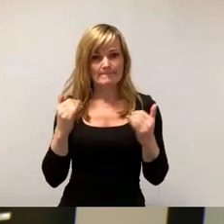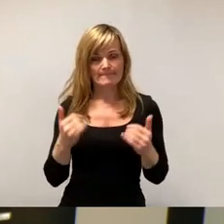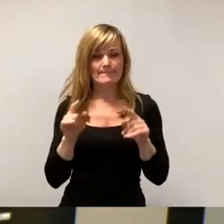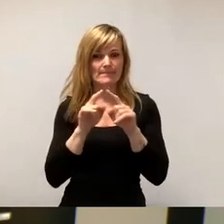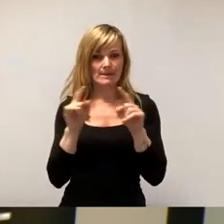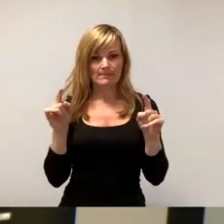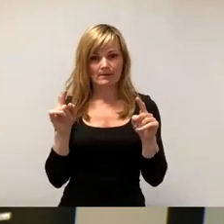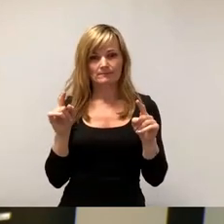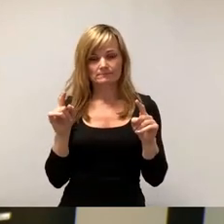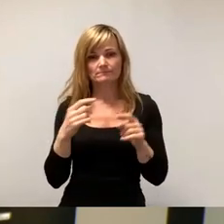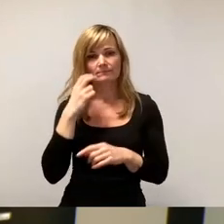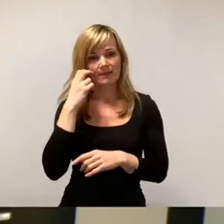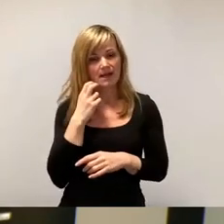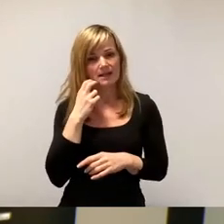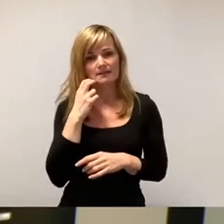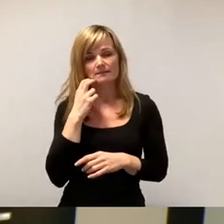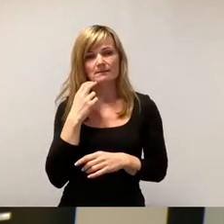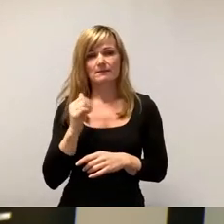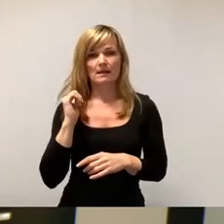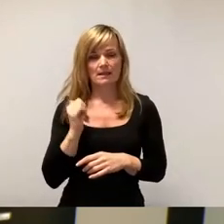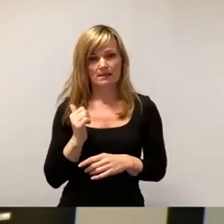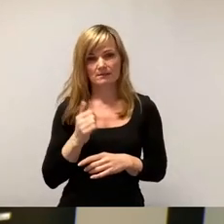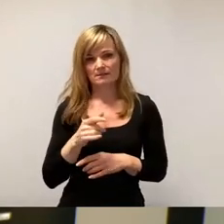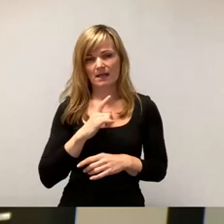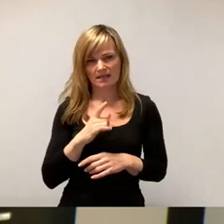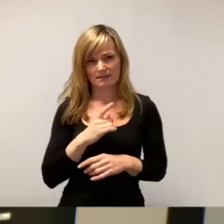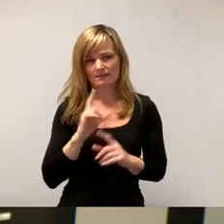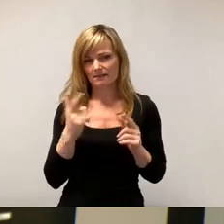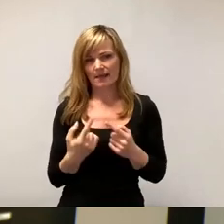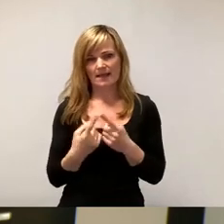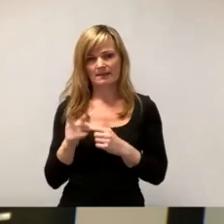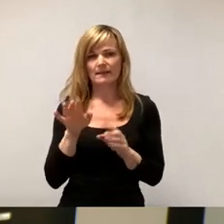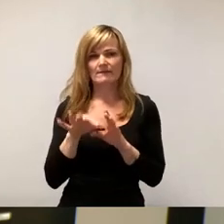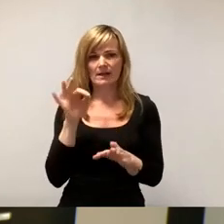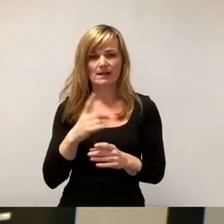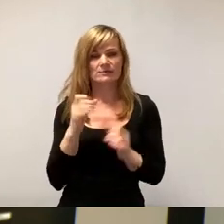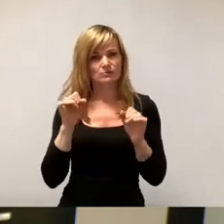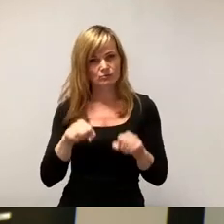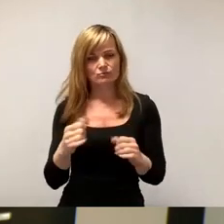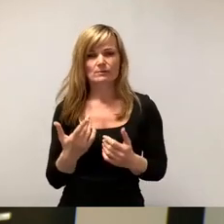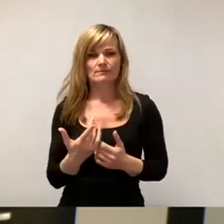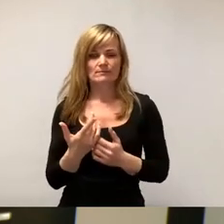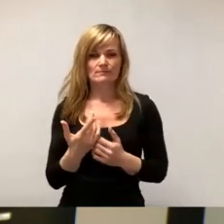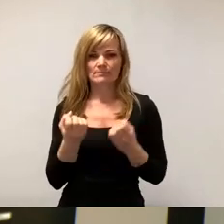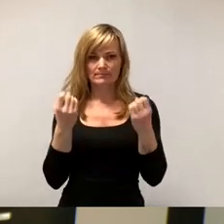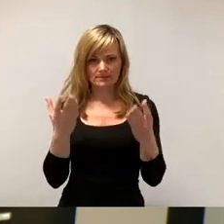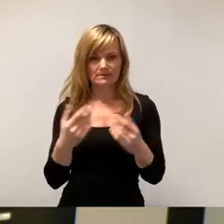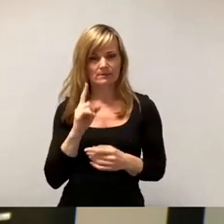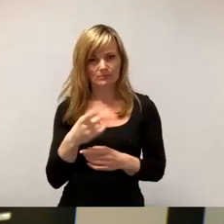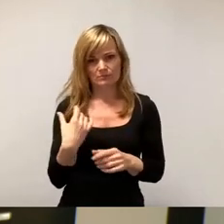Altlasten. Und eigentlich hätte man gar keine andere Wahl als zuzustimmen, ist es halt passiert. Man muss es tun.